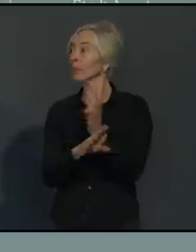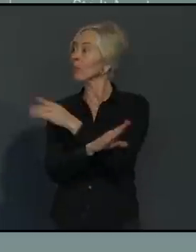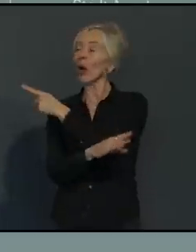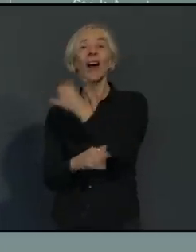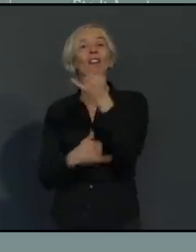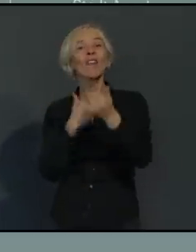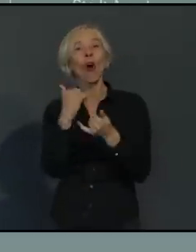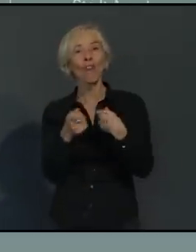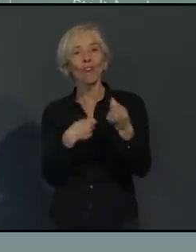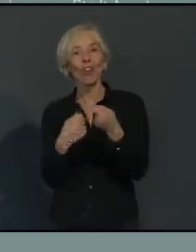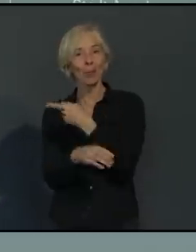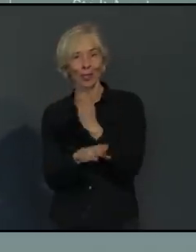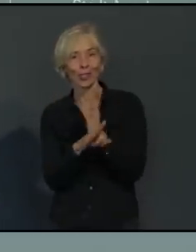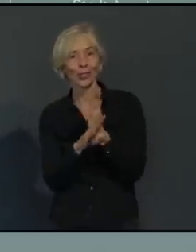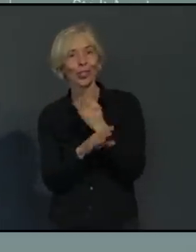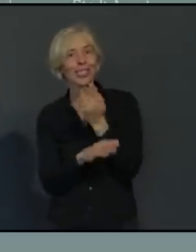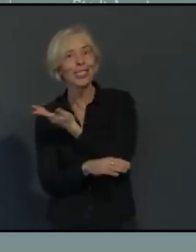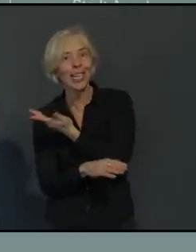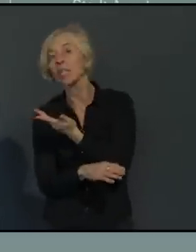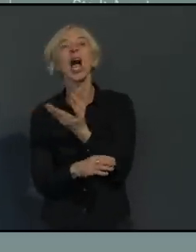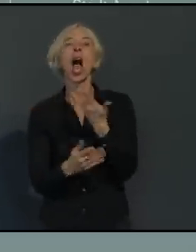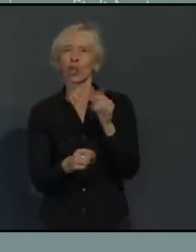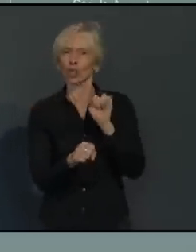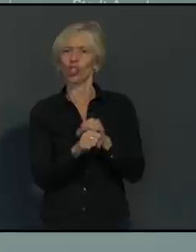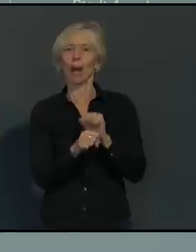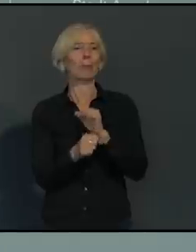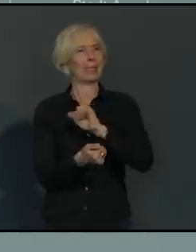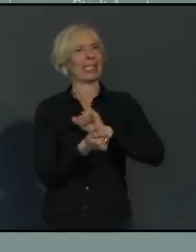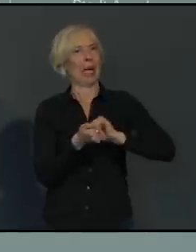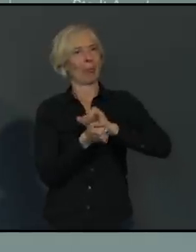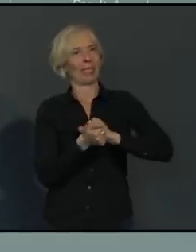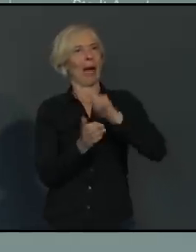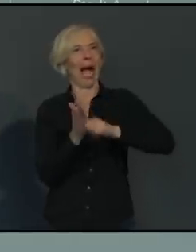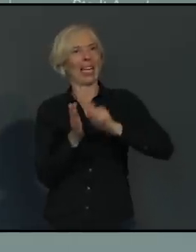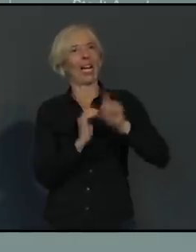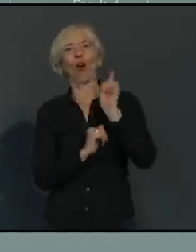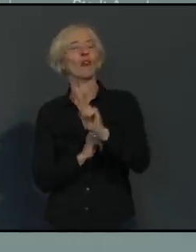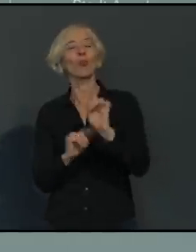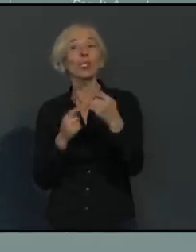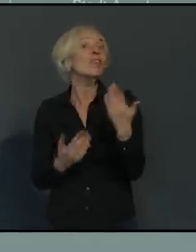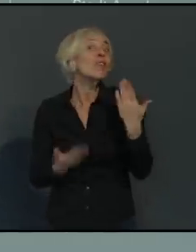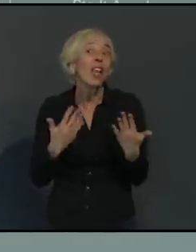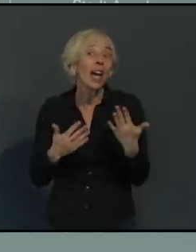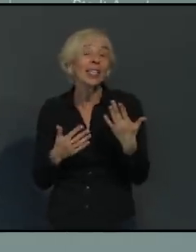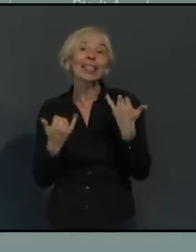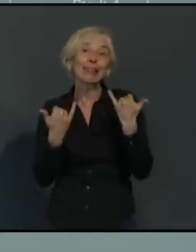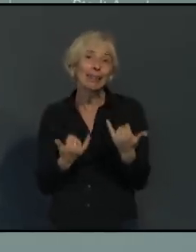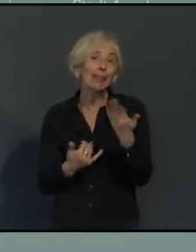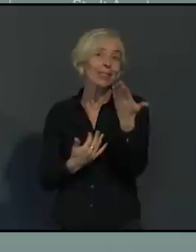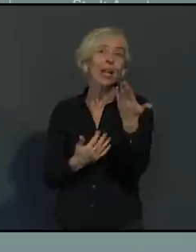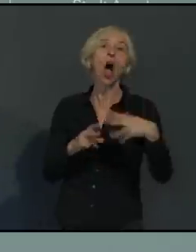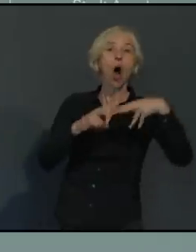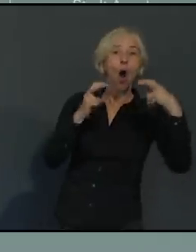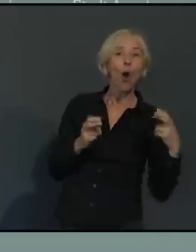ist es ja auch ein Vorteil, wenn jetzt viele im Homeoffice sind, dass man sich die Zeit etwas flexibler einteilen kann und eben auch mal unter der Woche oder in den